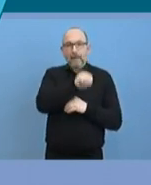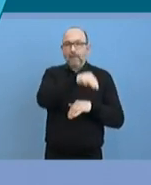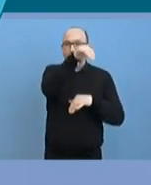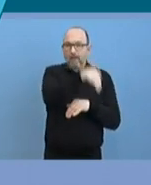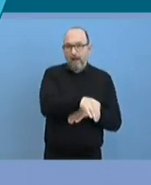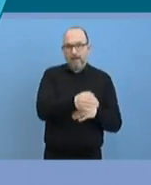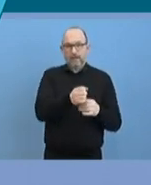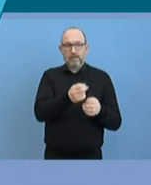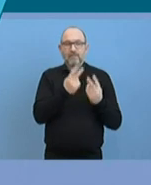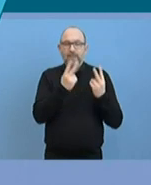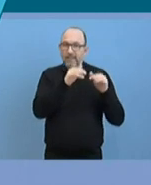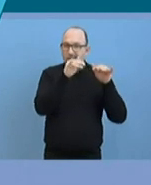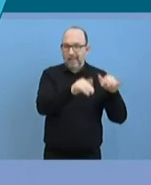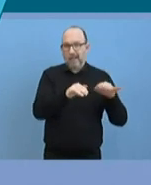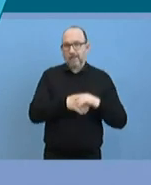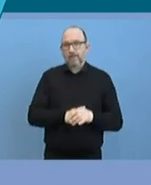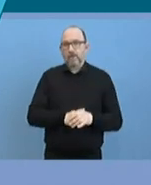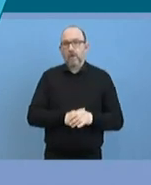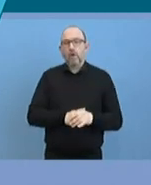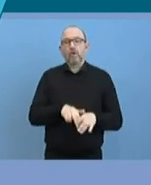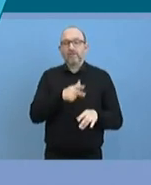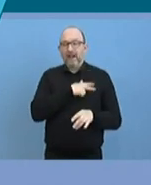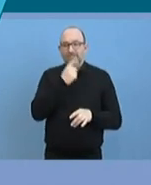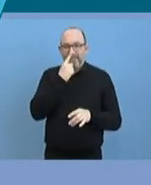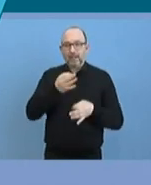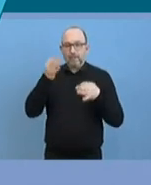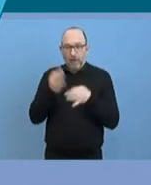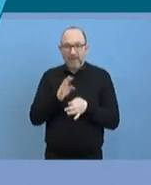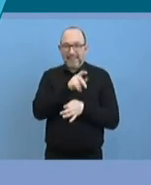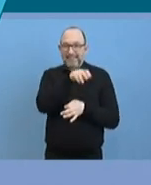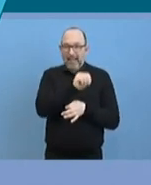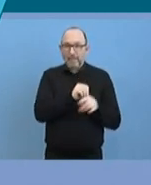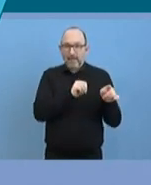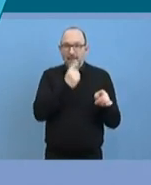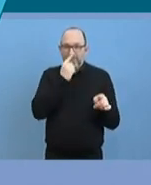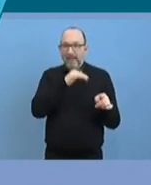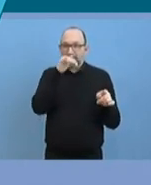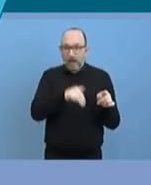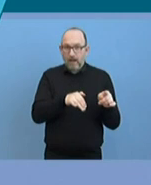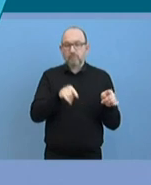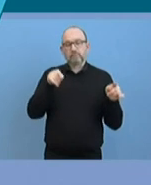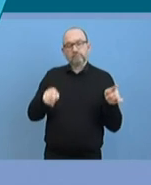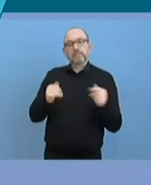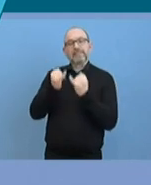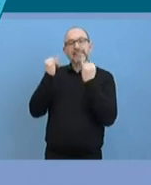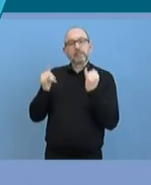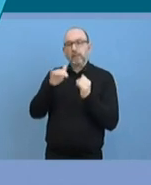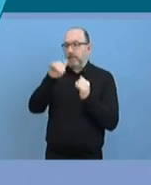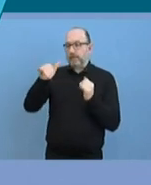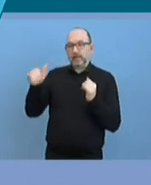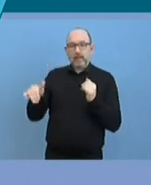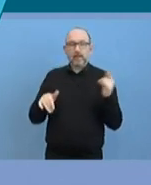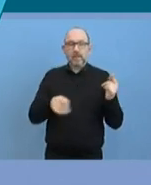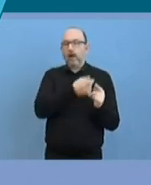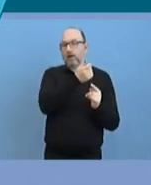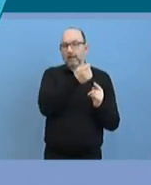erforderlich sein sollte, sind wir überzeugt, dass dieser ESM auch in den bestehenden Instrumenten die Mittel hat,